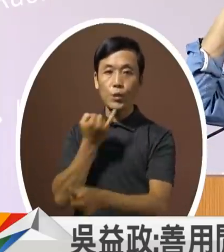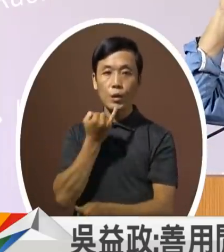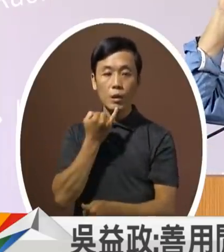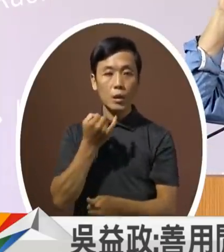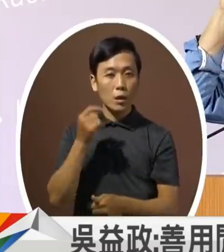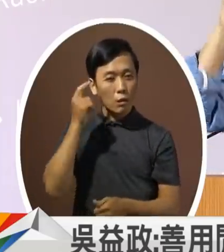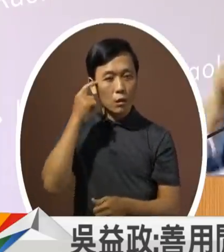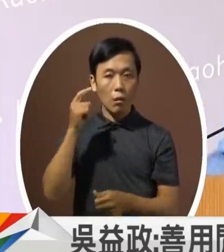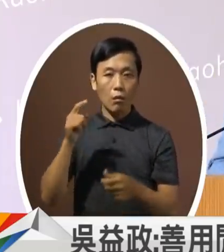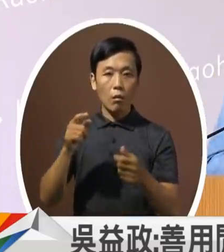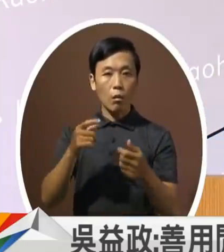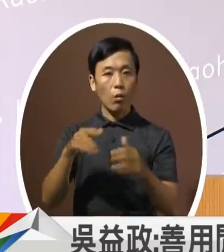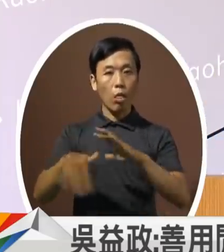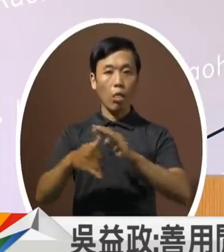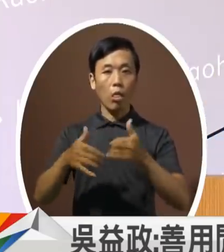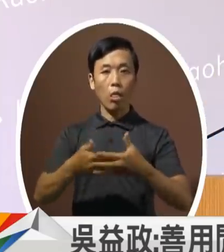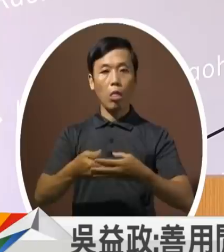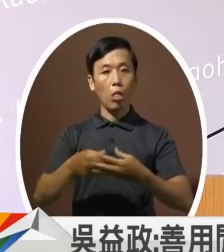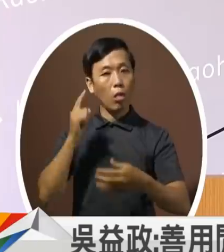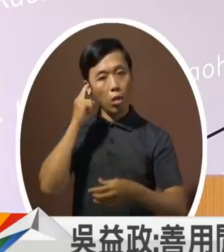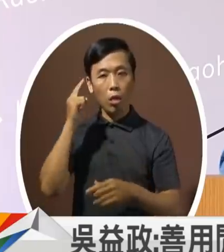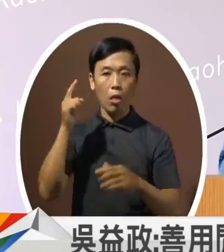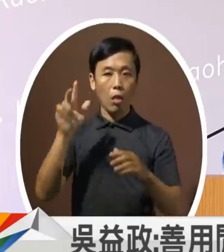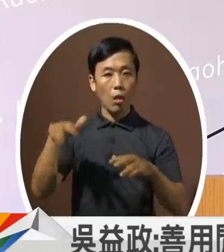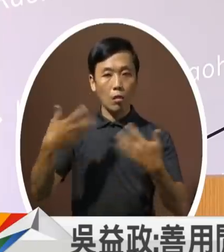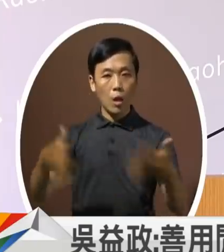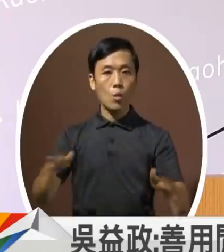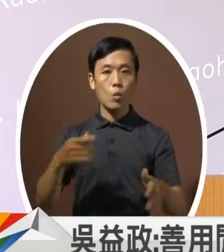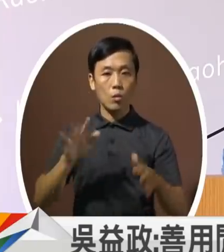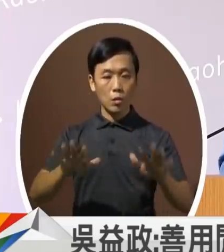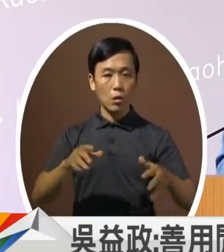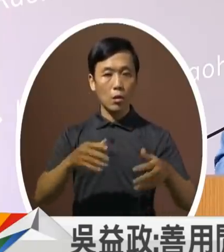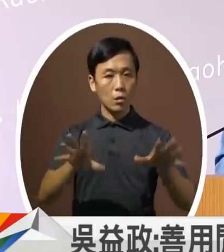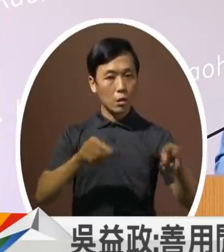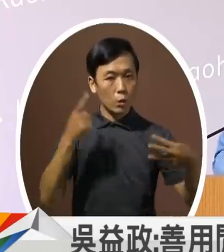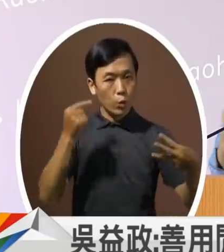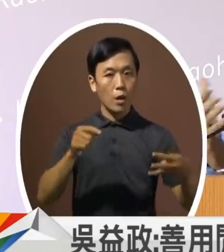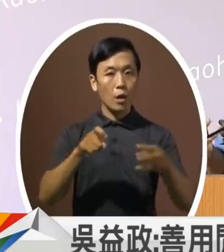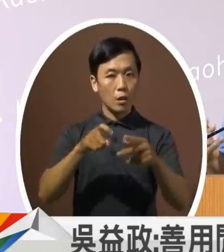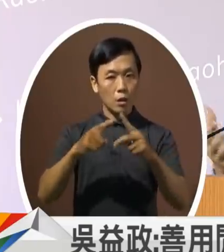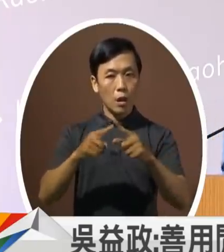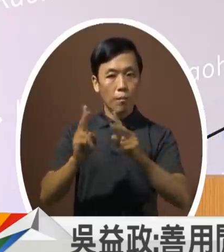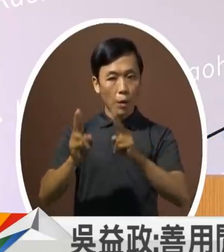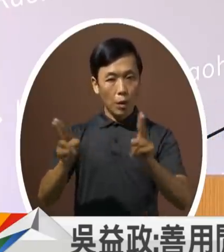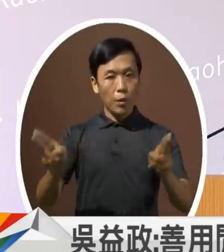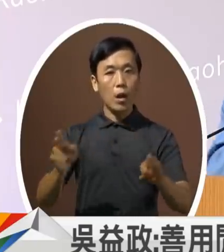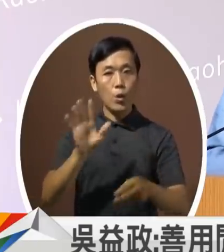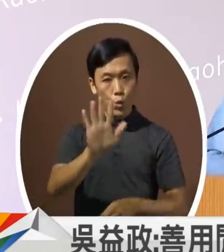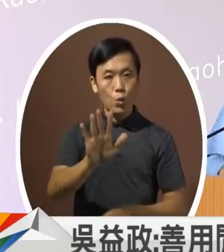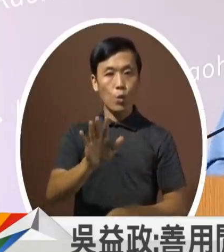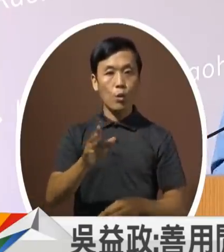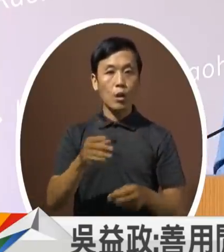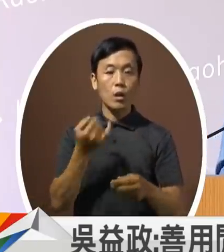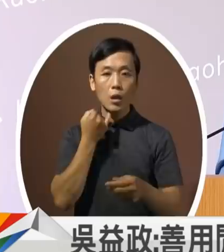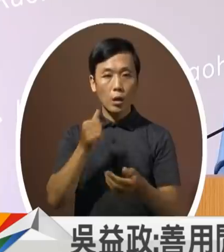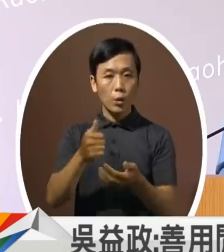当时太烫太香了就是怎么现有的人力现有的资源怎么样去穿梭去运用这是